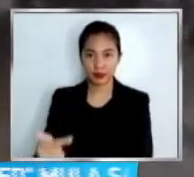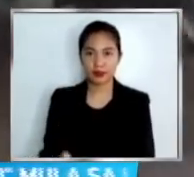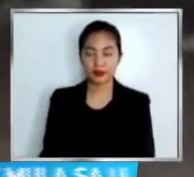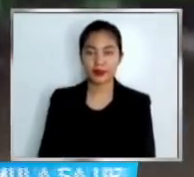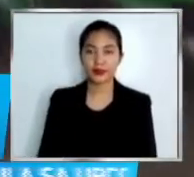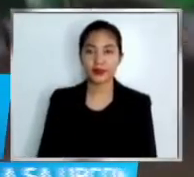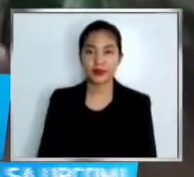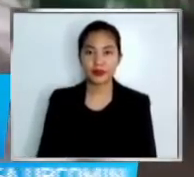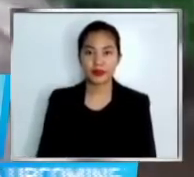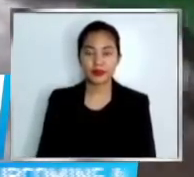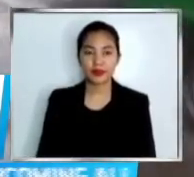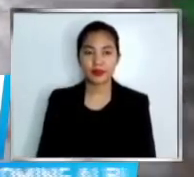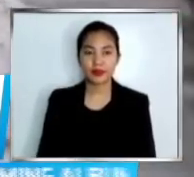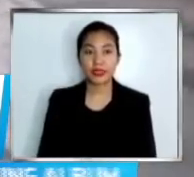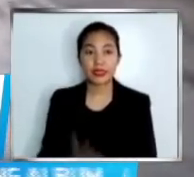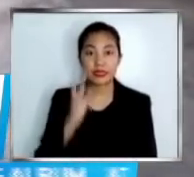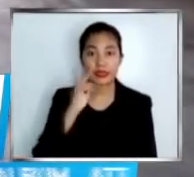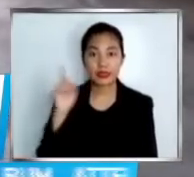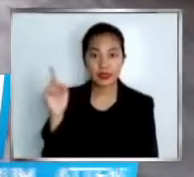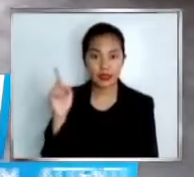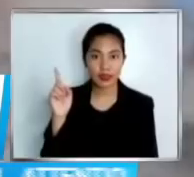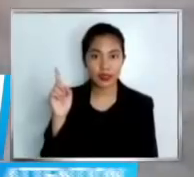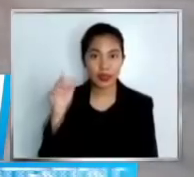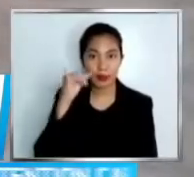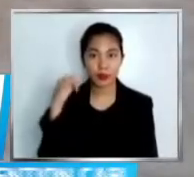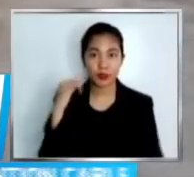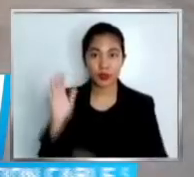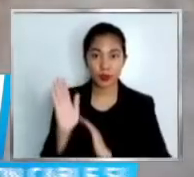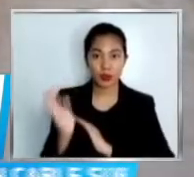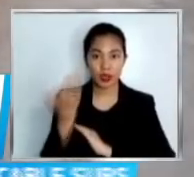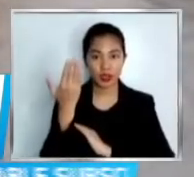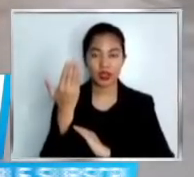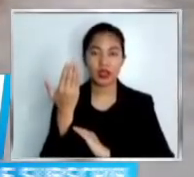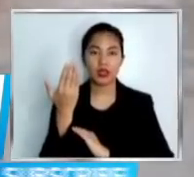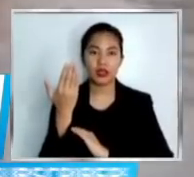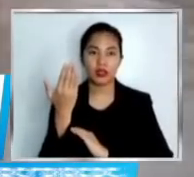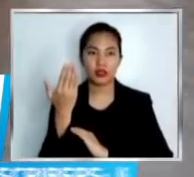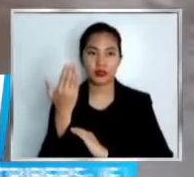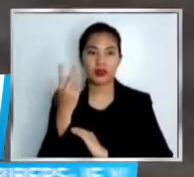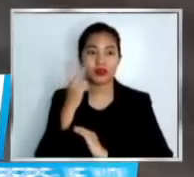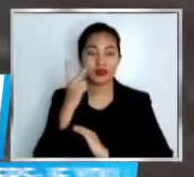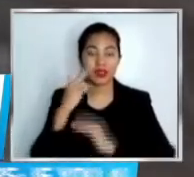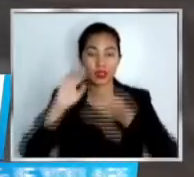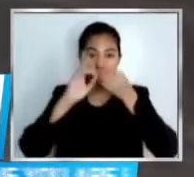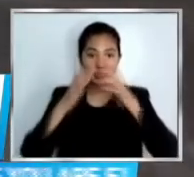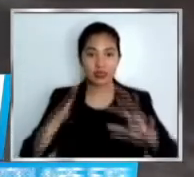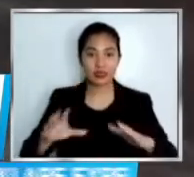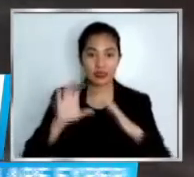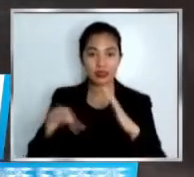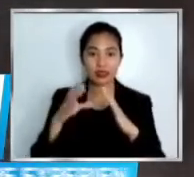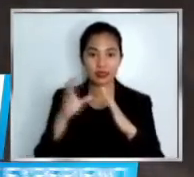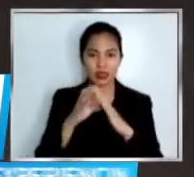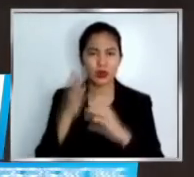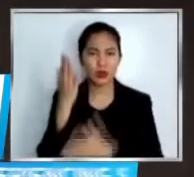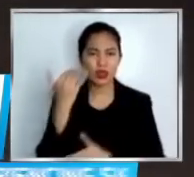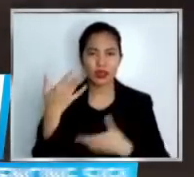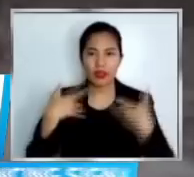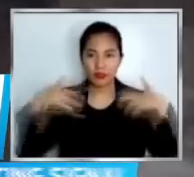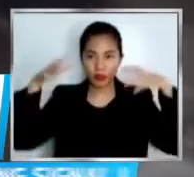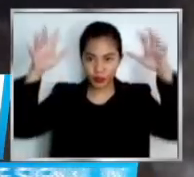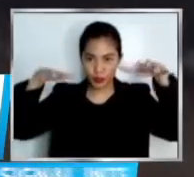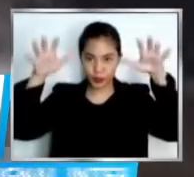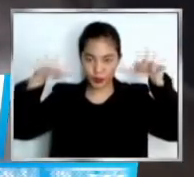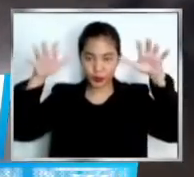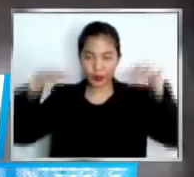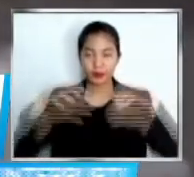Ganito ang eksena kahapon ng umaga sa bahagi ng binahang kalsada sa Dumaguete City kasunod ng malakas na pag-ulang naranasan. Nagkataong